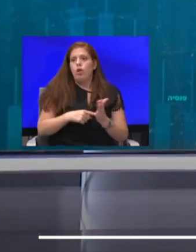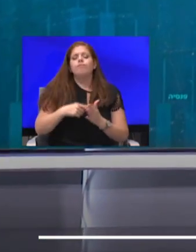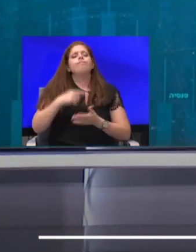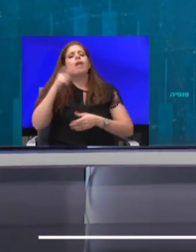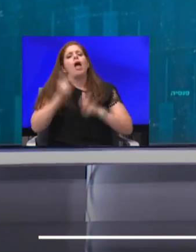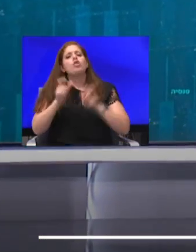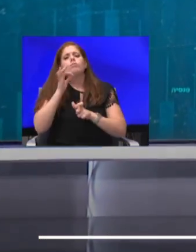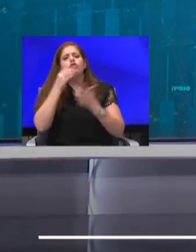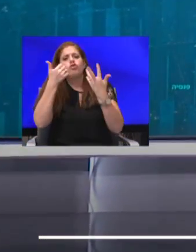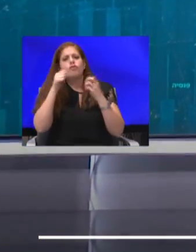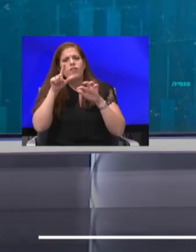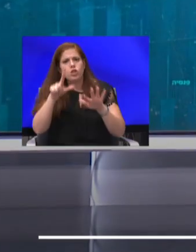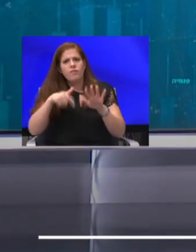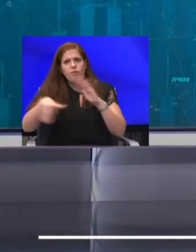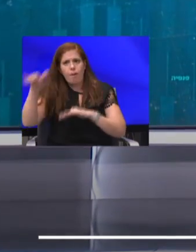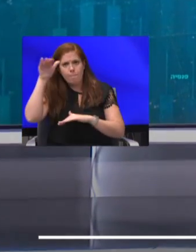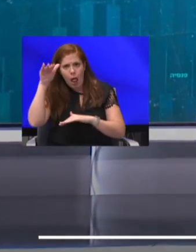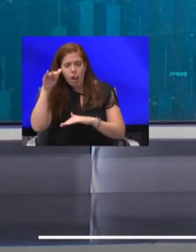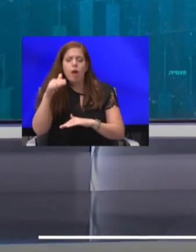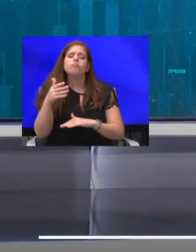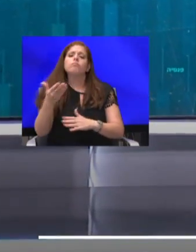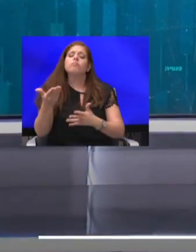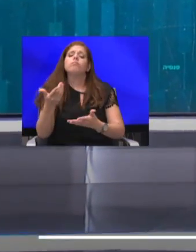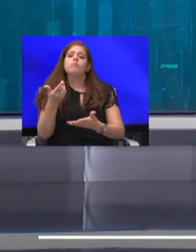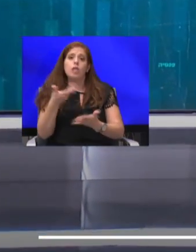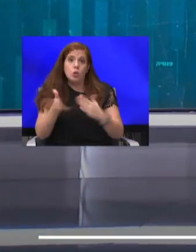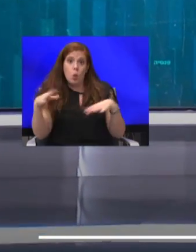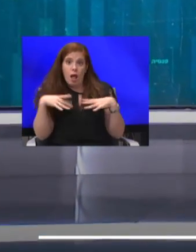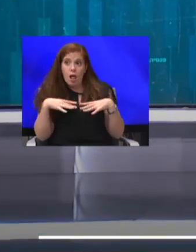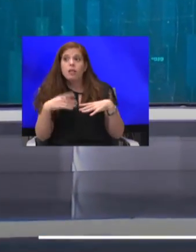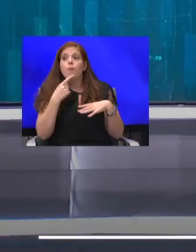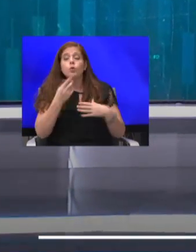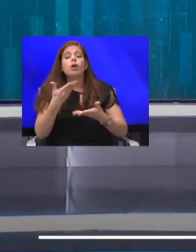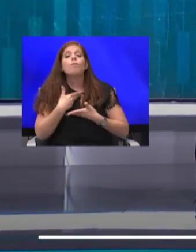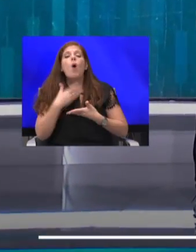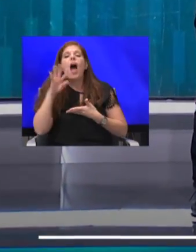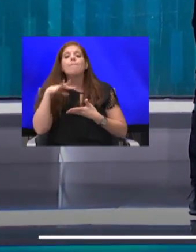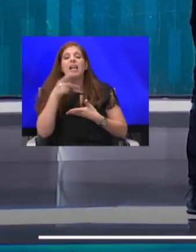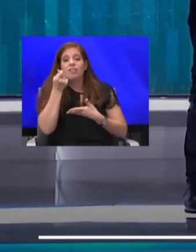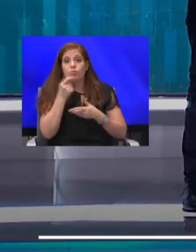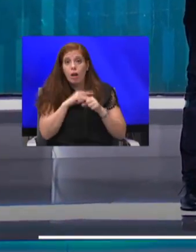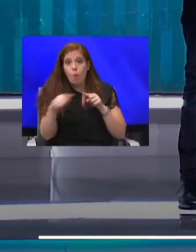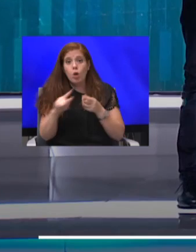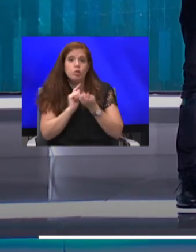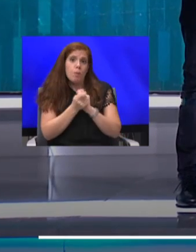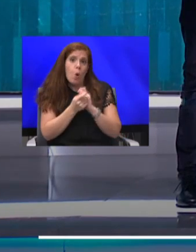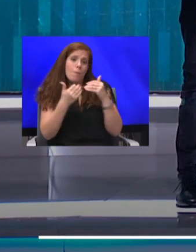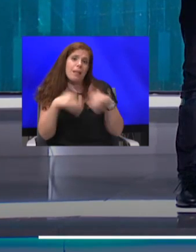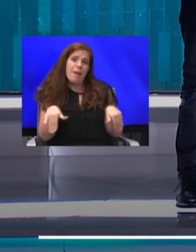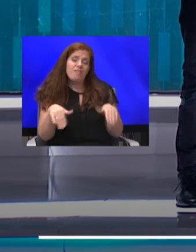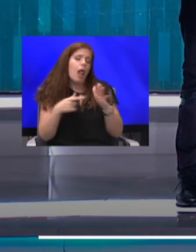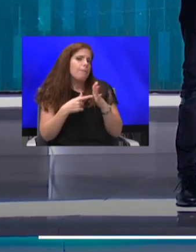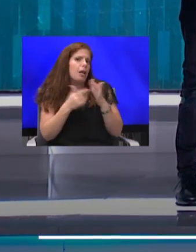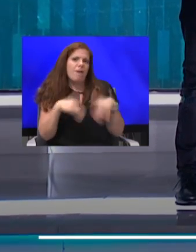לחלת, קיבלו הבטחה לקבל מענק מיוחד של עד 4,000 שקלים בחודש, במקום מהבטלה, כי לזה הם לא זכאים. ובהתחלה זה עבד,